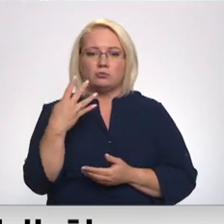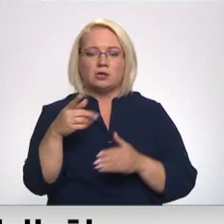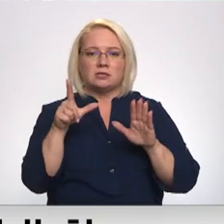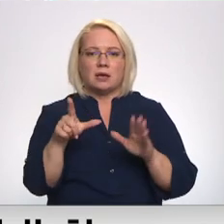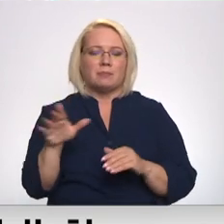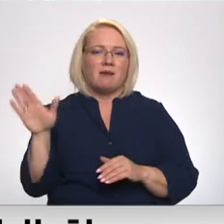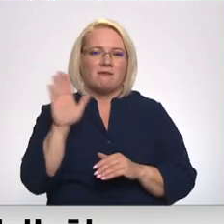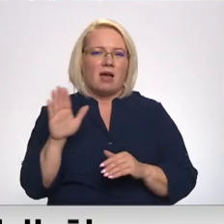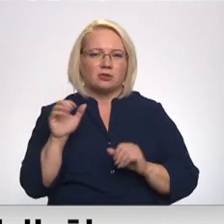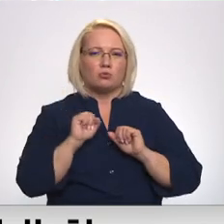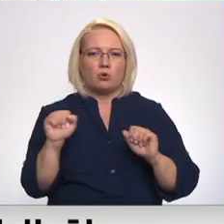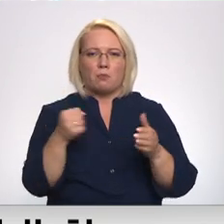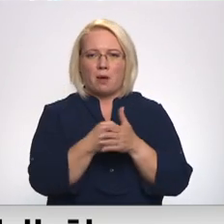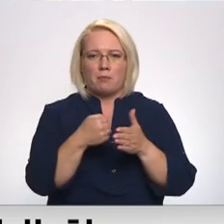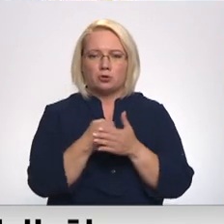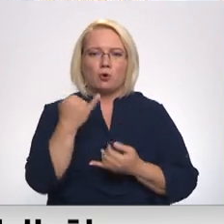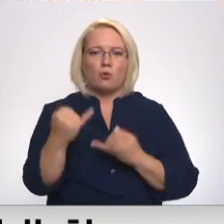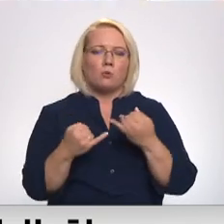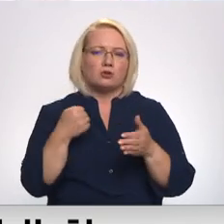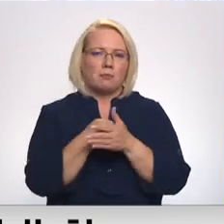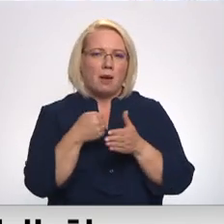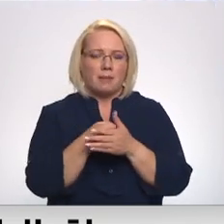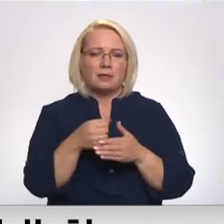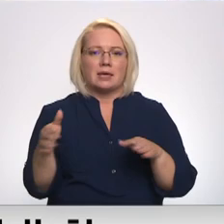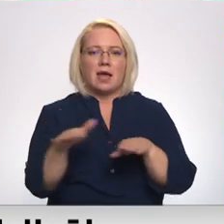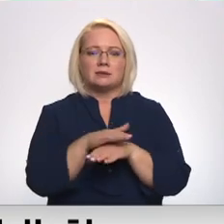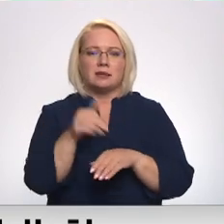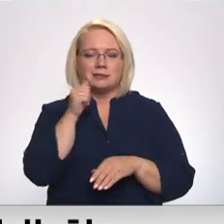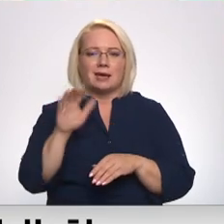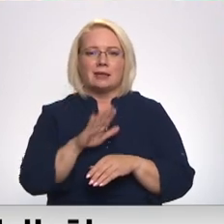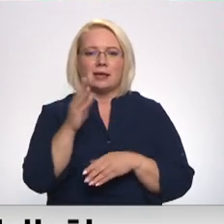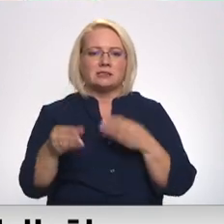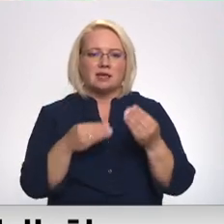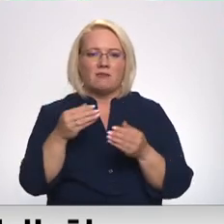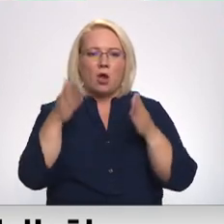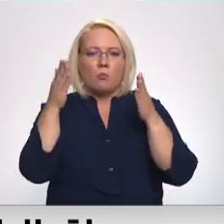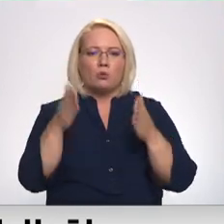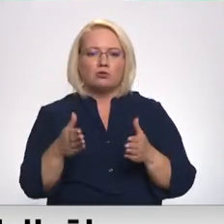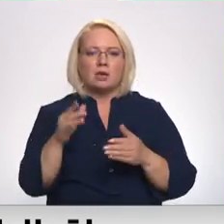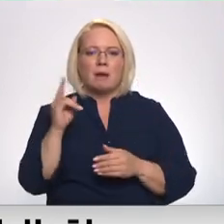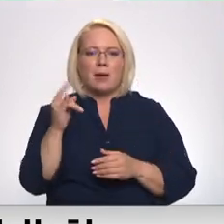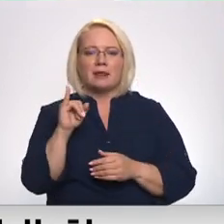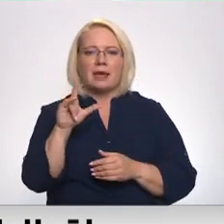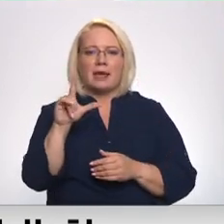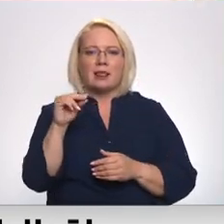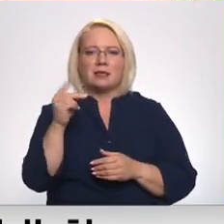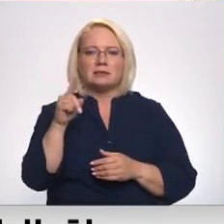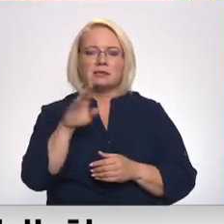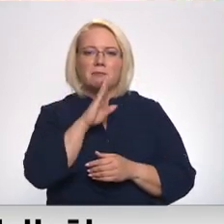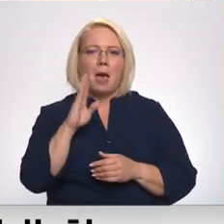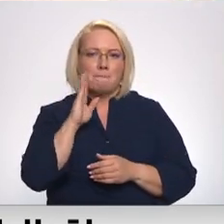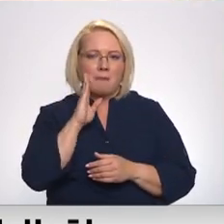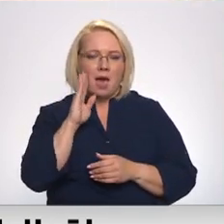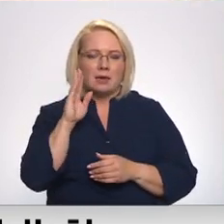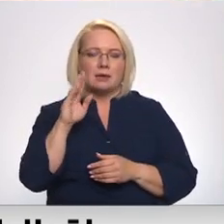valsts sociālā nodrošinājuma pabalstu un kopšanas pabalstu, jāsets ikdienas izdevuma arī mužīgā bērna Ilzis mammai dzīntrai. Viņa saka labi, ka